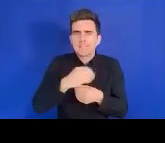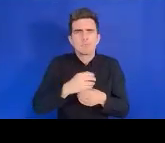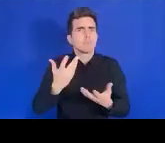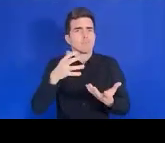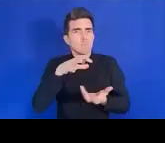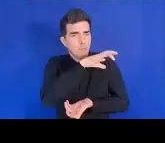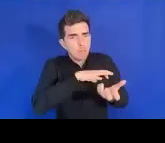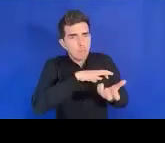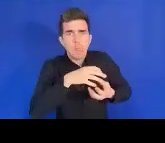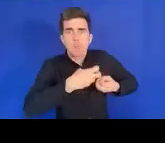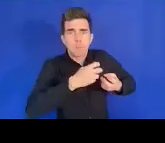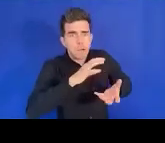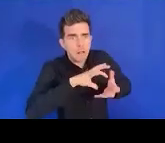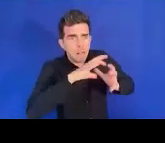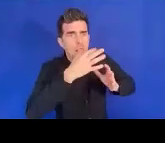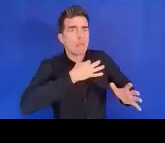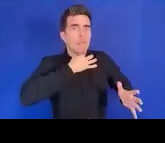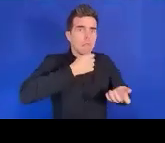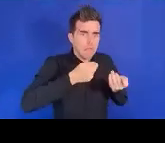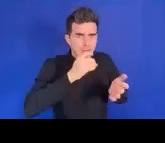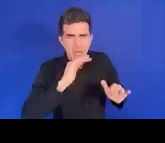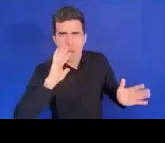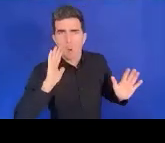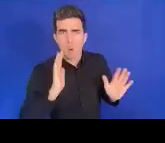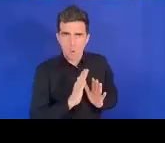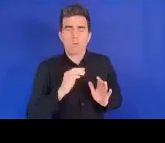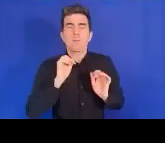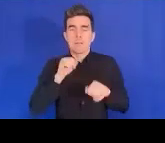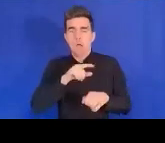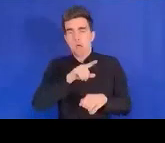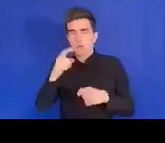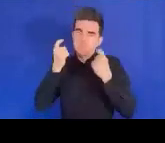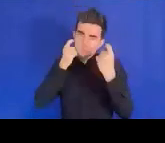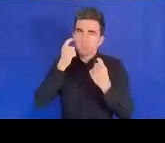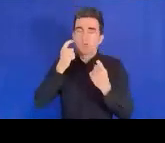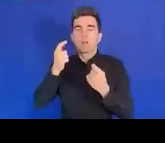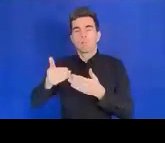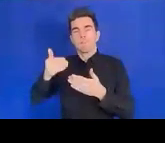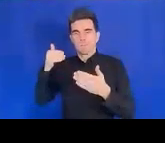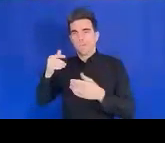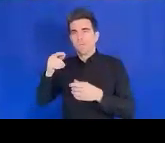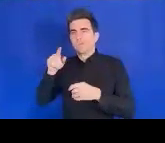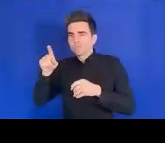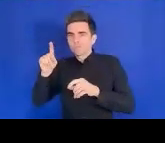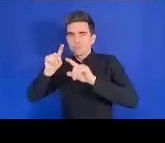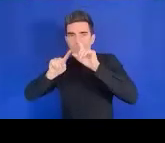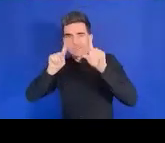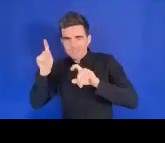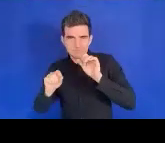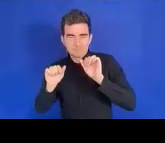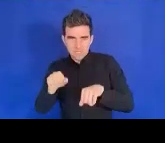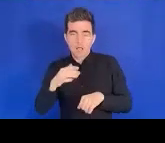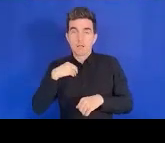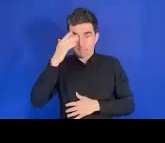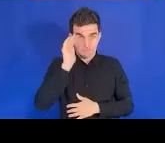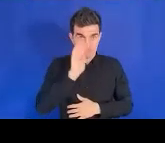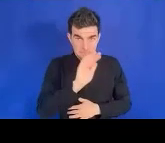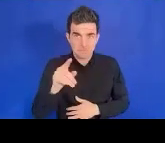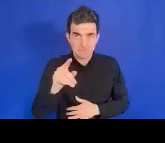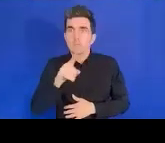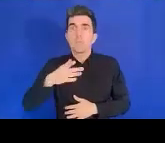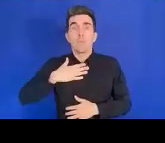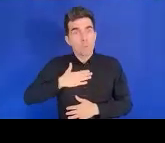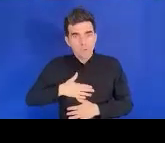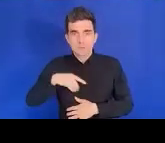Et j'aimerais également vous rappeler que pour obtenir un certificat après la formation, il ne faudrait pas